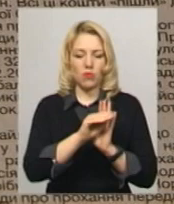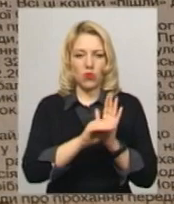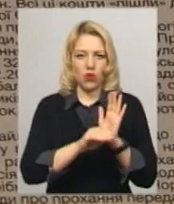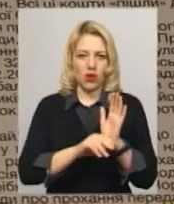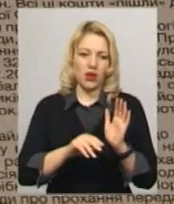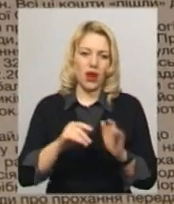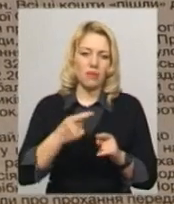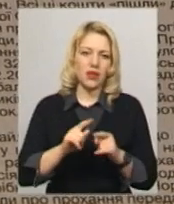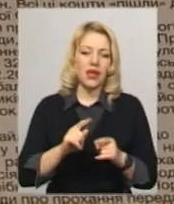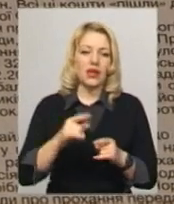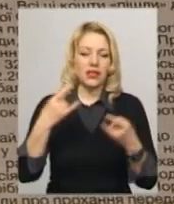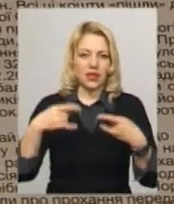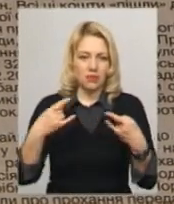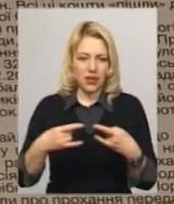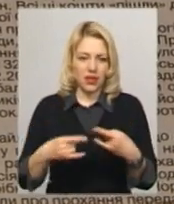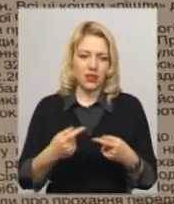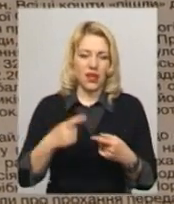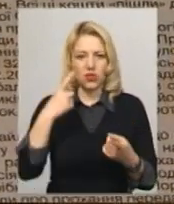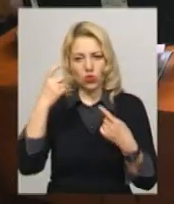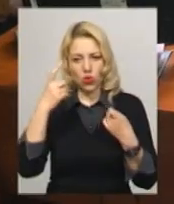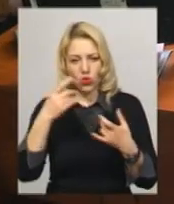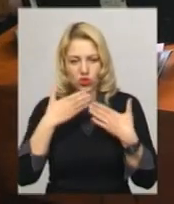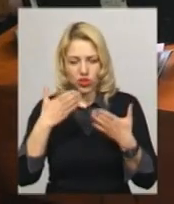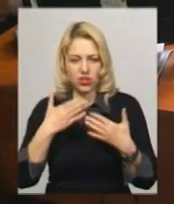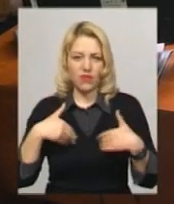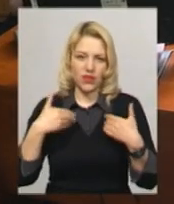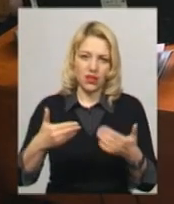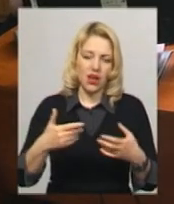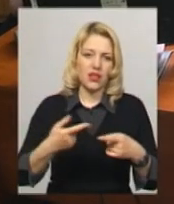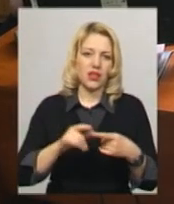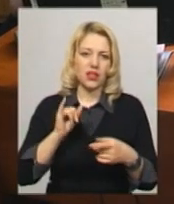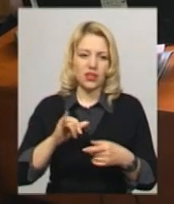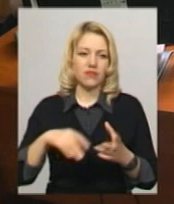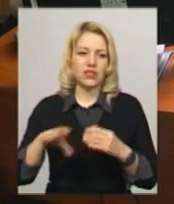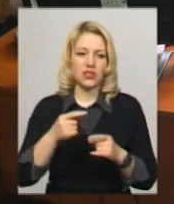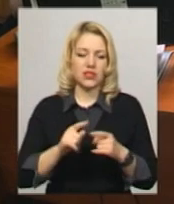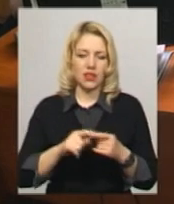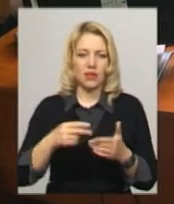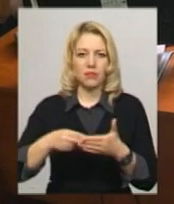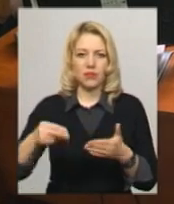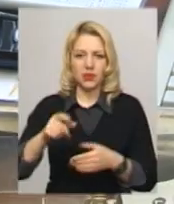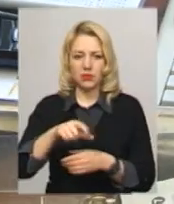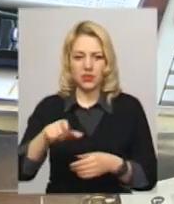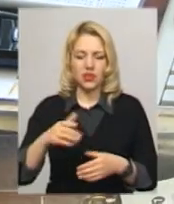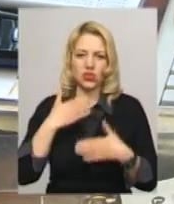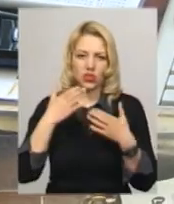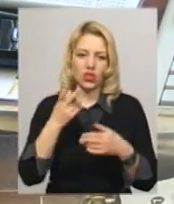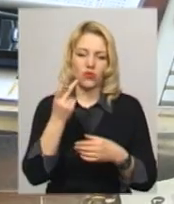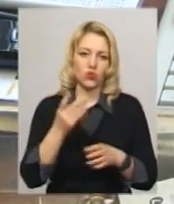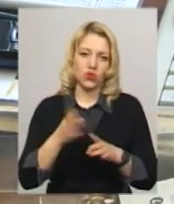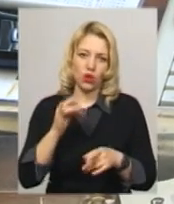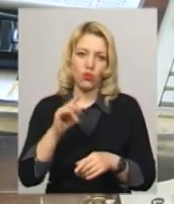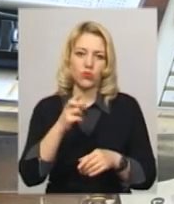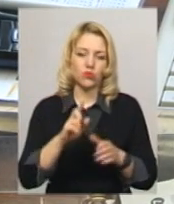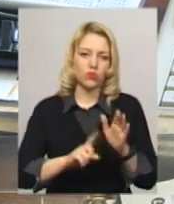-городників, медиків, оголошення читачів та вітання з урочистими подіями. Та все це більшість підписників, розповідає редактор, читають у другу чергу, бо